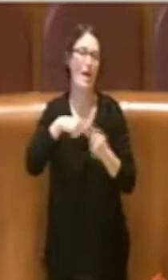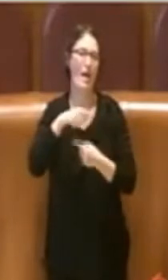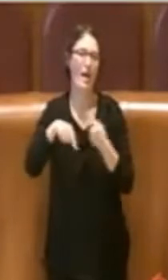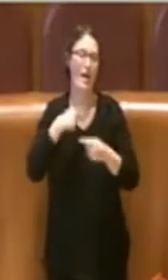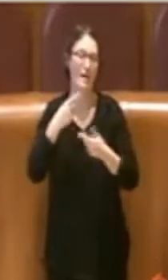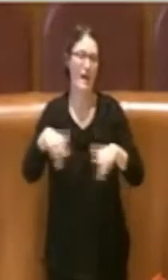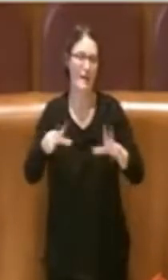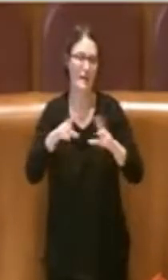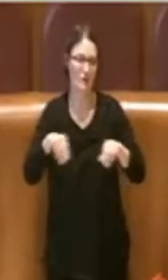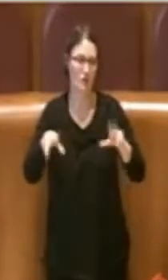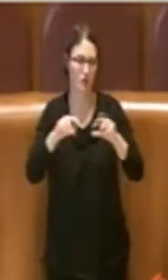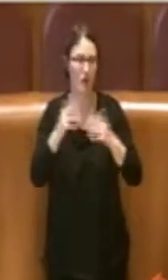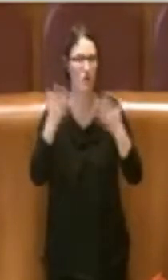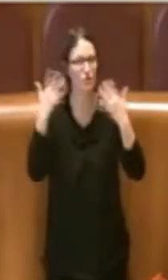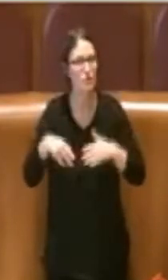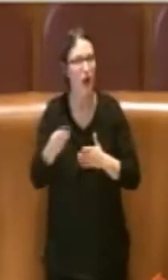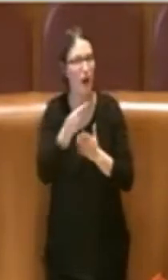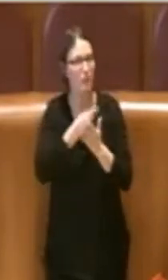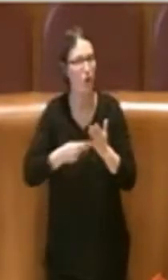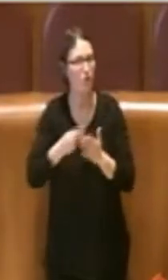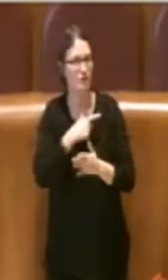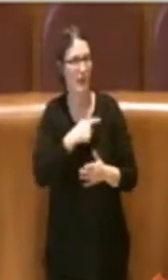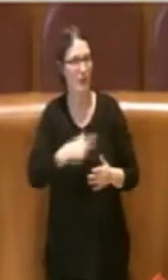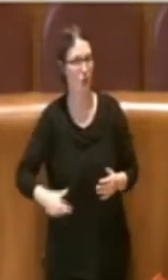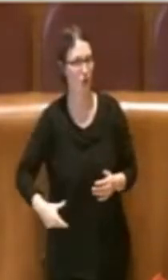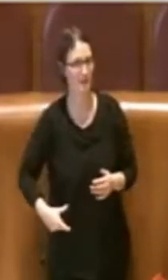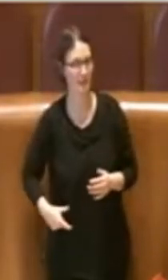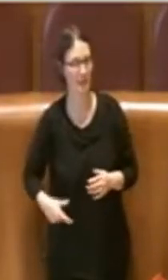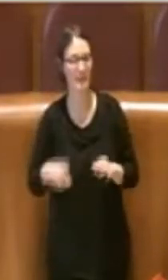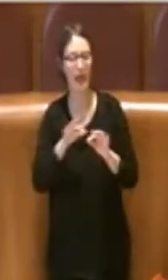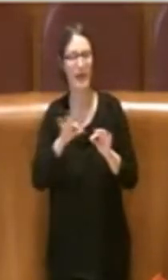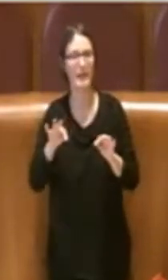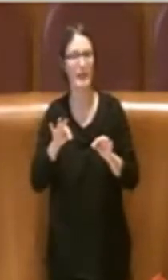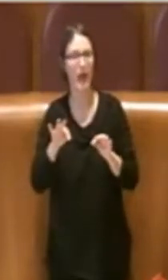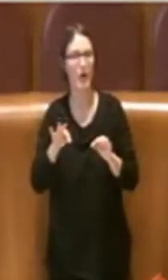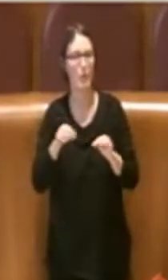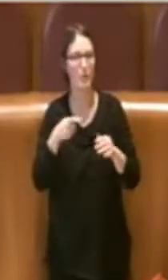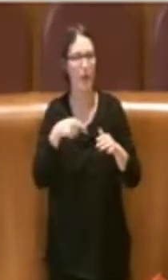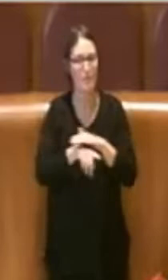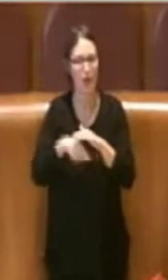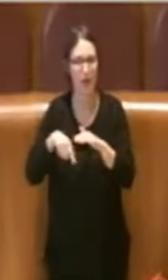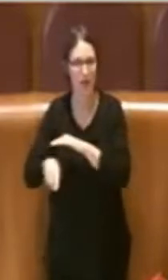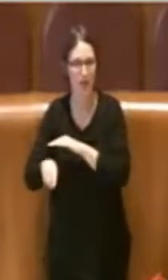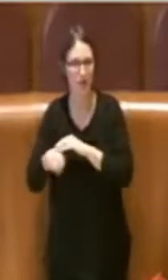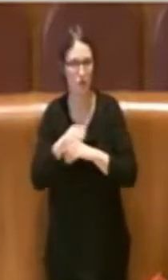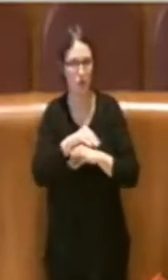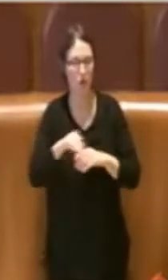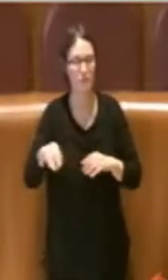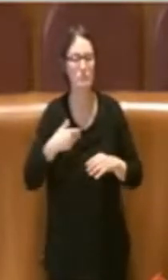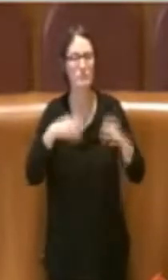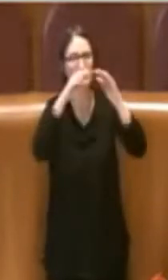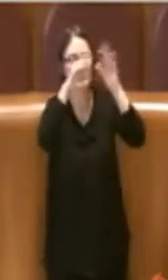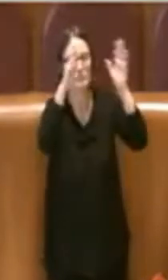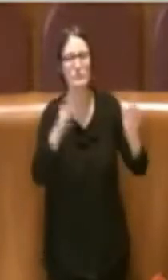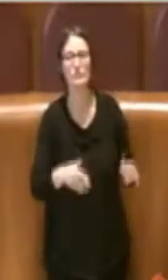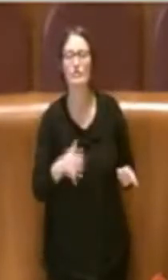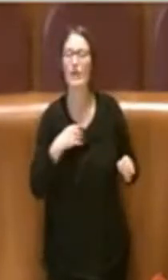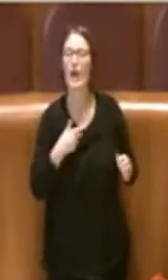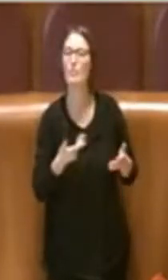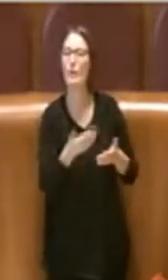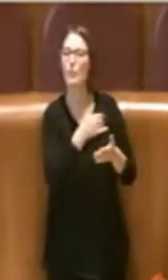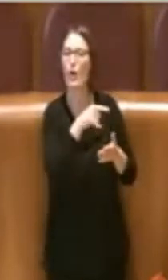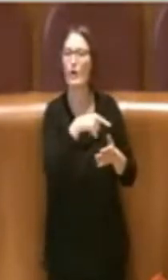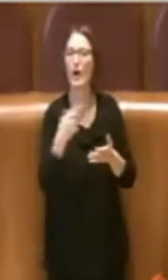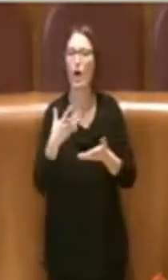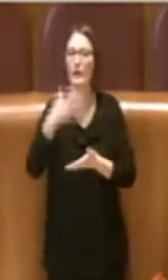ad opera della Giunta della Sindaca in alcune stazioni della Metro che permette ad esempio la raccolta delle bottigliette di